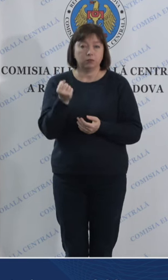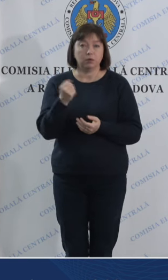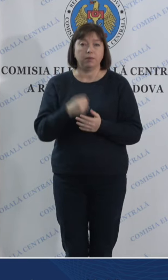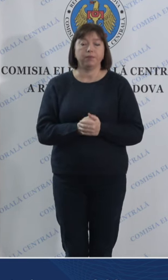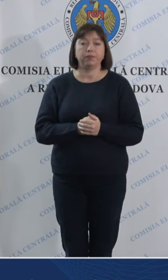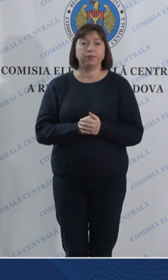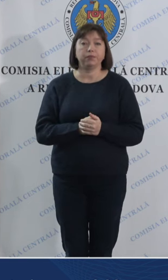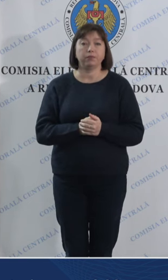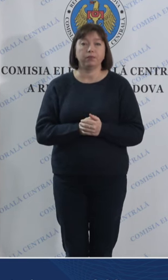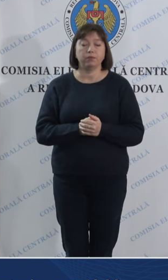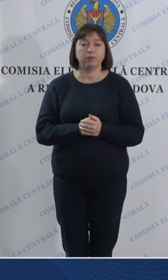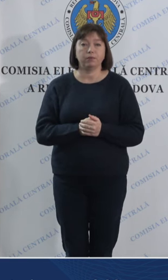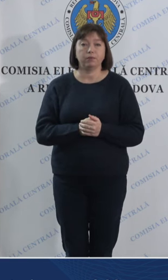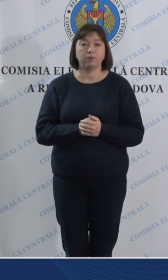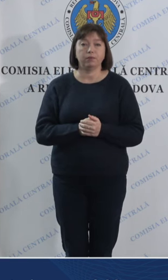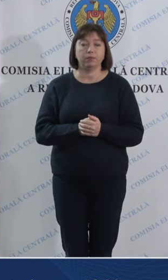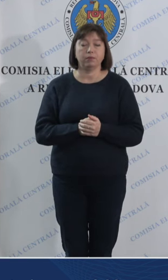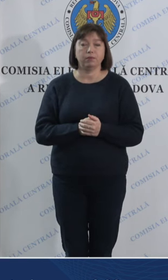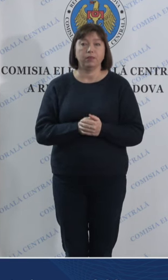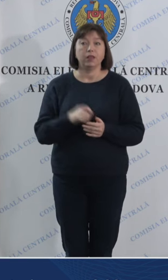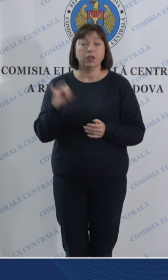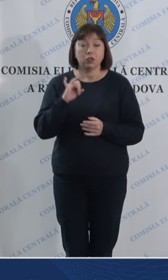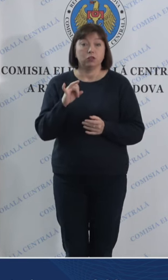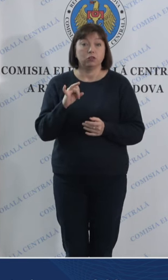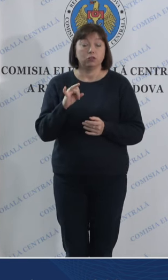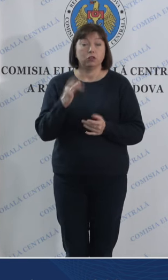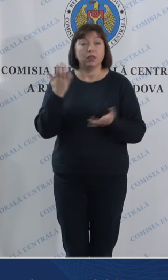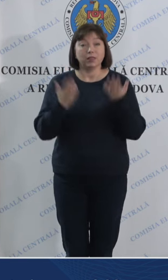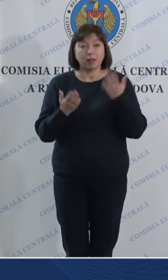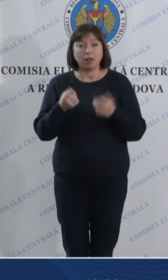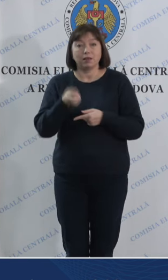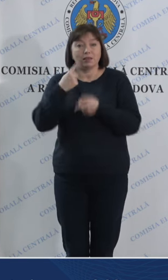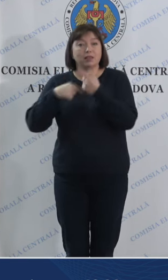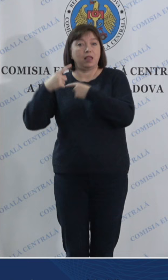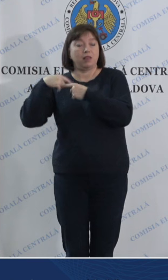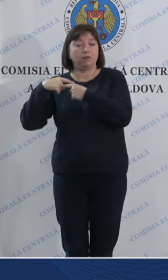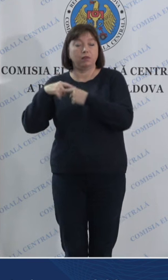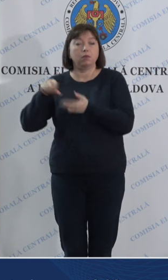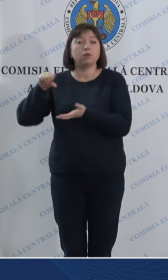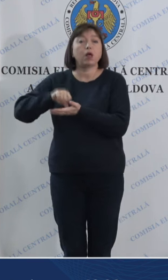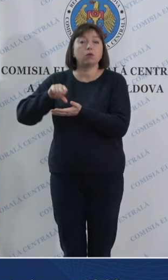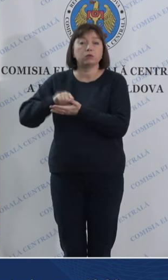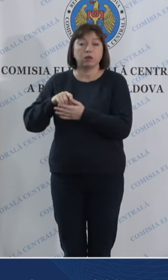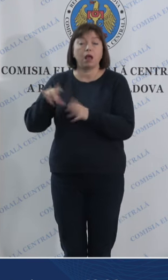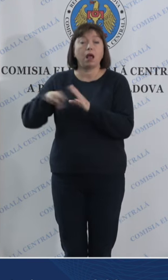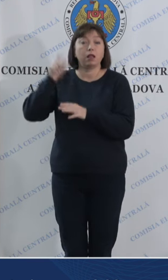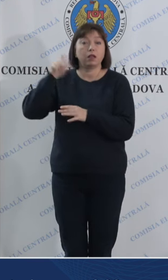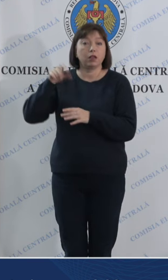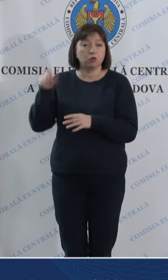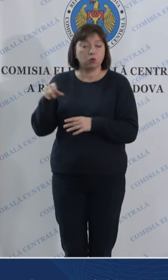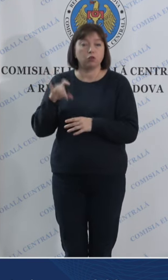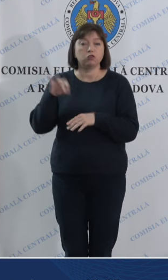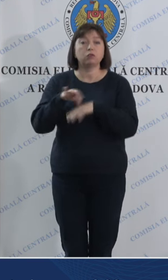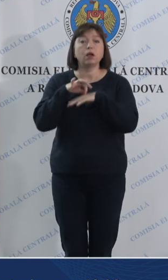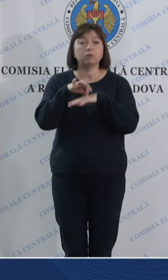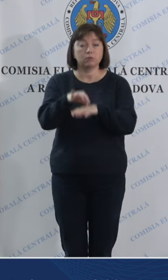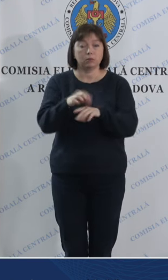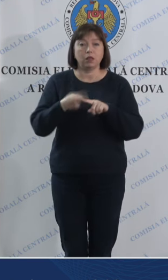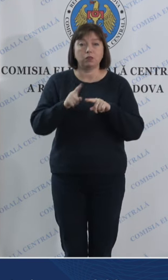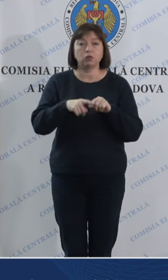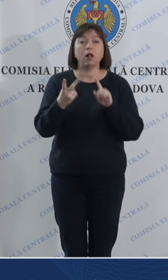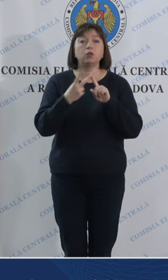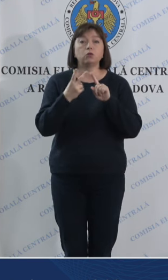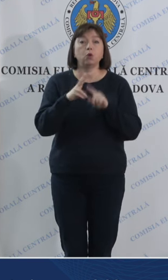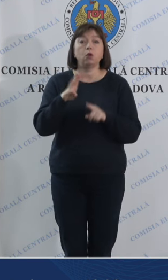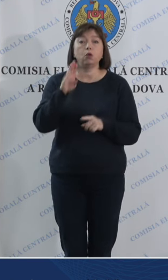ale Americii. Și dacă e să revenim la participarea alegătorilor și desfășurarea acelui de-al